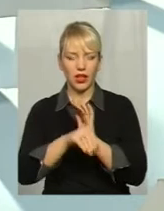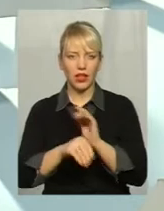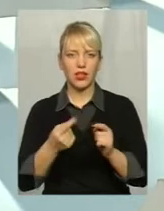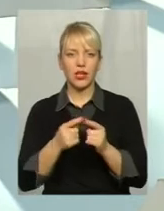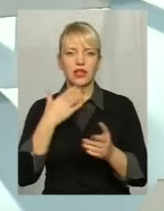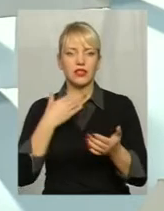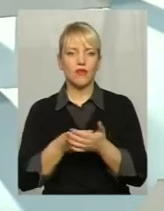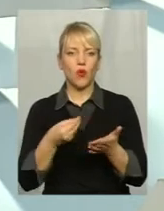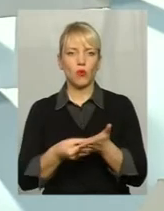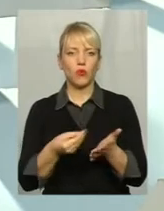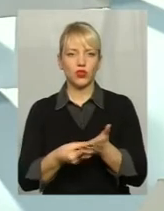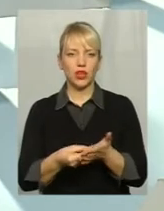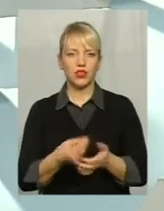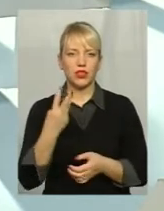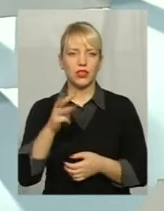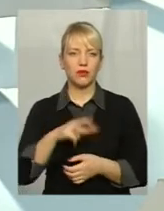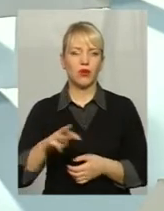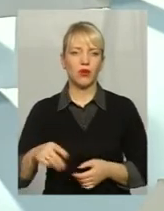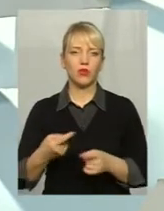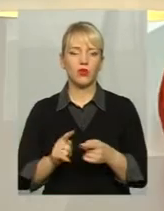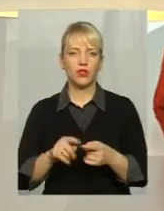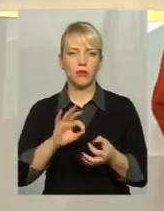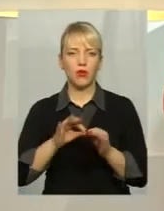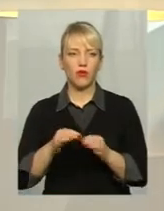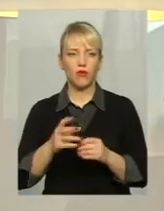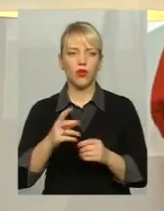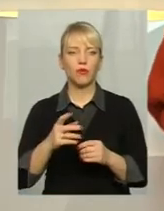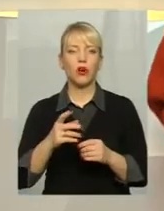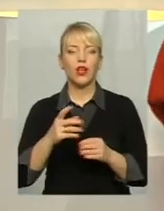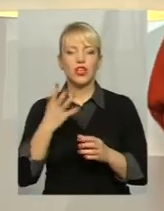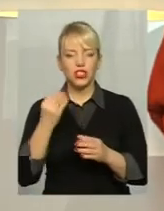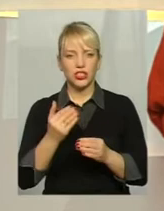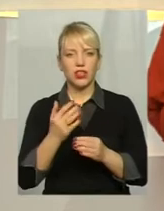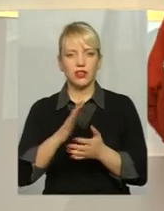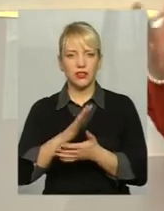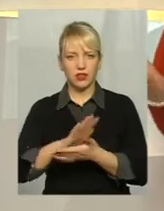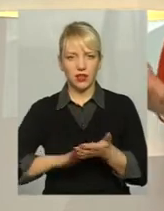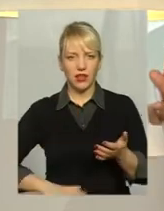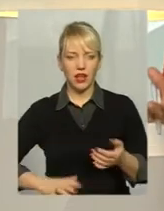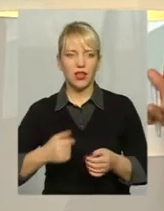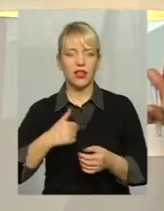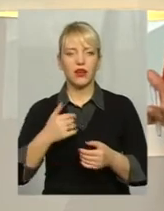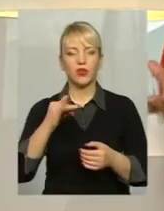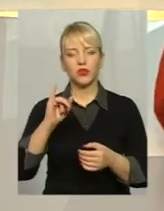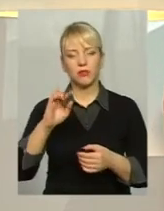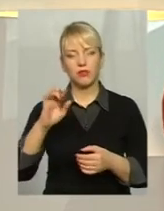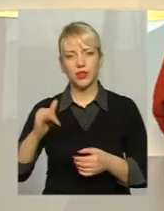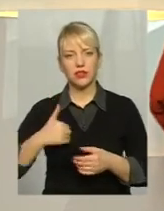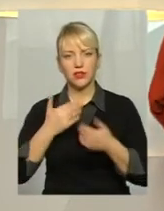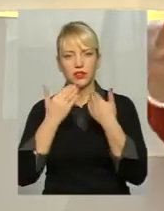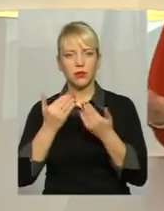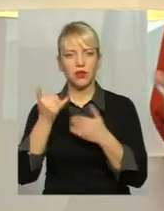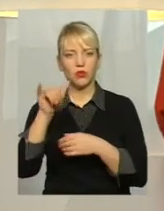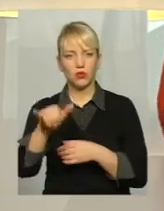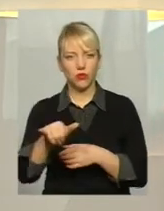свого бюджету Про це ми поговоримо більш детальніше згодом Пане Дмитре, хотілося б таке питання,